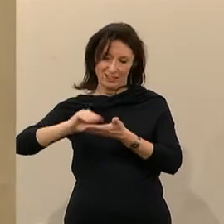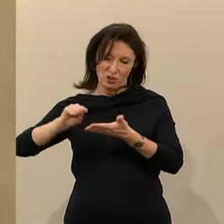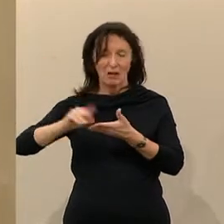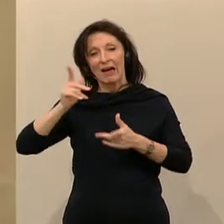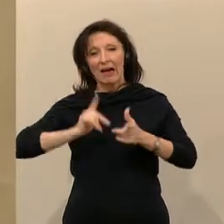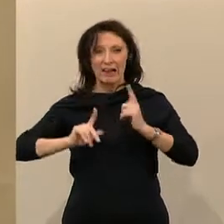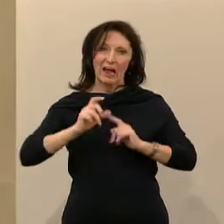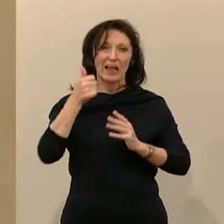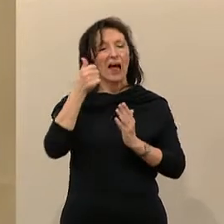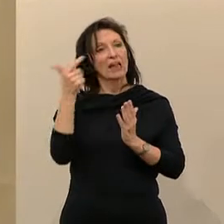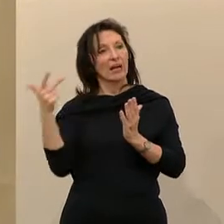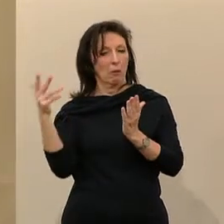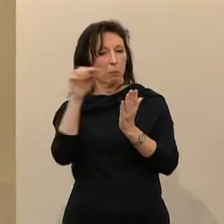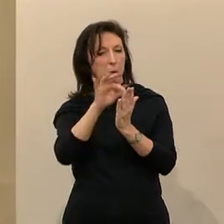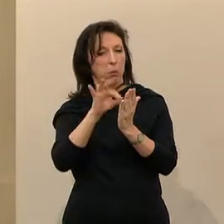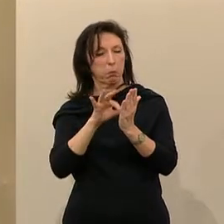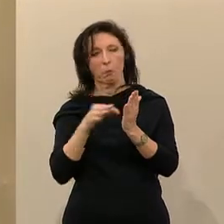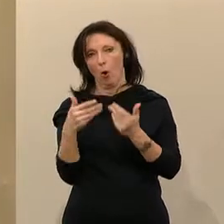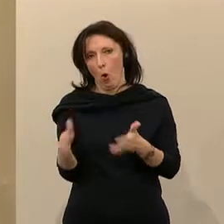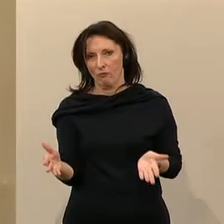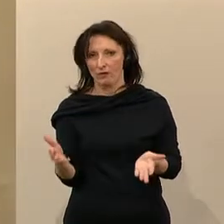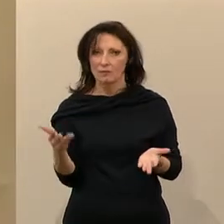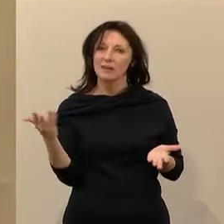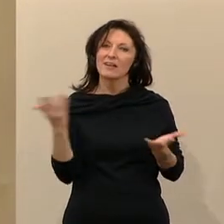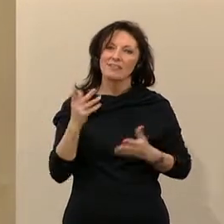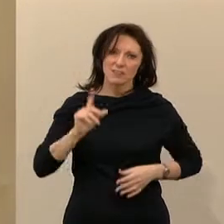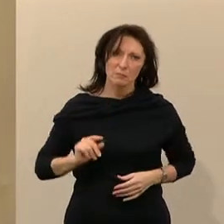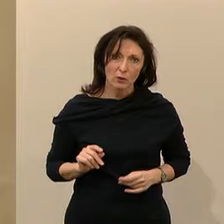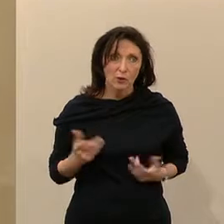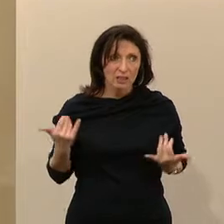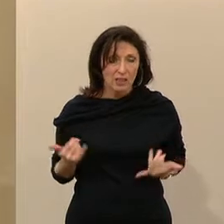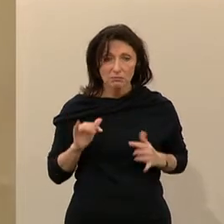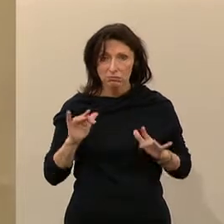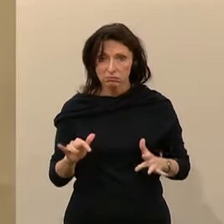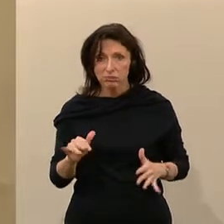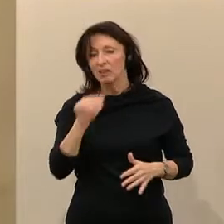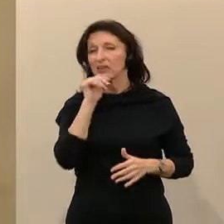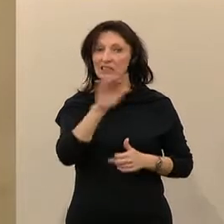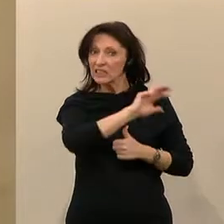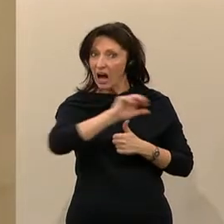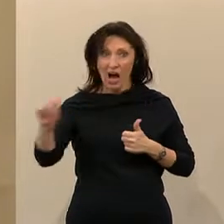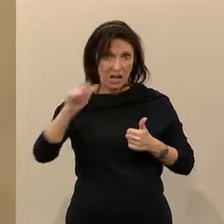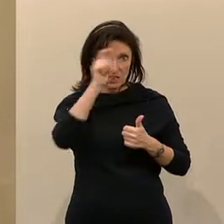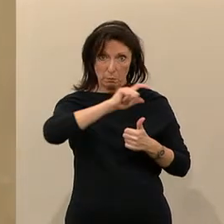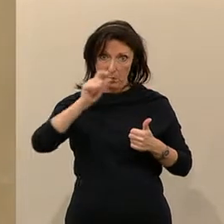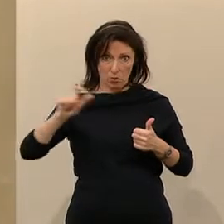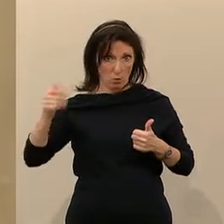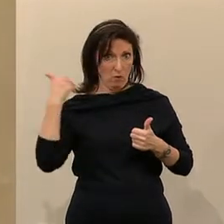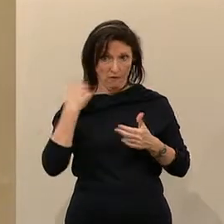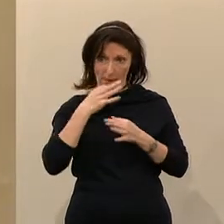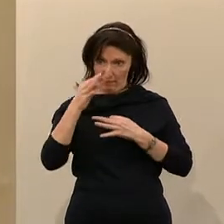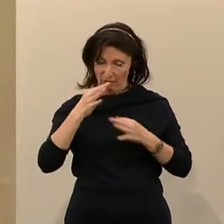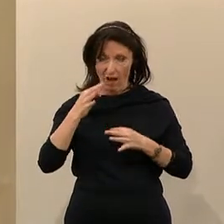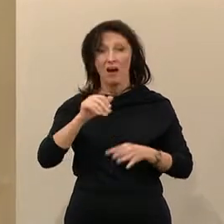mussten. Was bedeutet das nun? Es bedeutet, dass weder alle Auskunftspersonen angehört, noch alle relevanten Unterlagen eingesehen